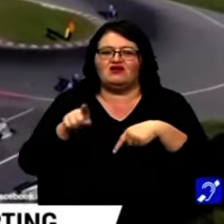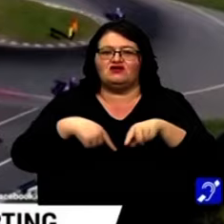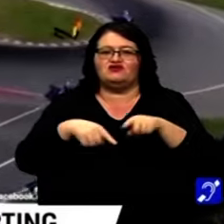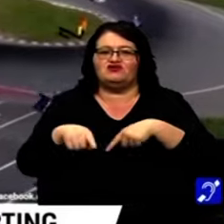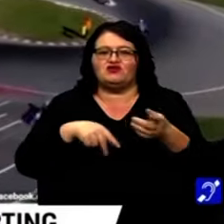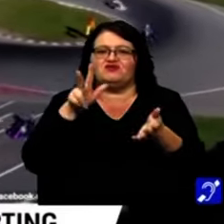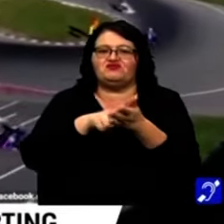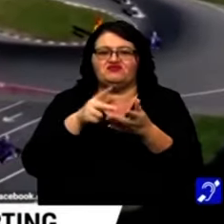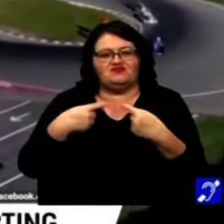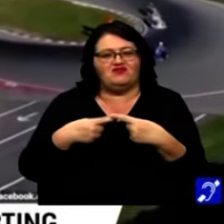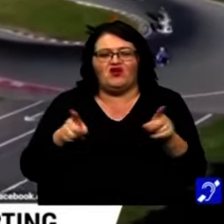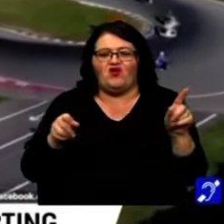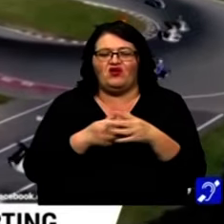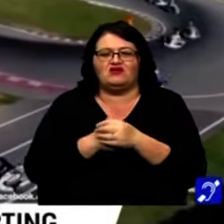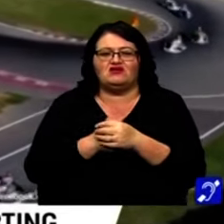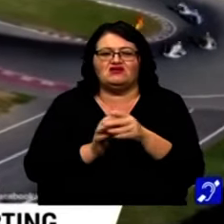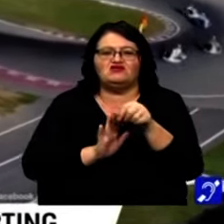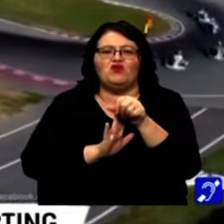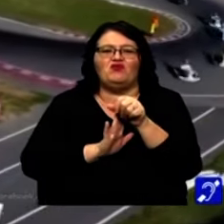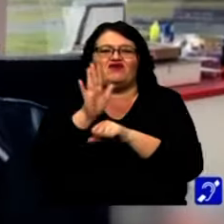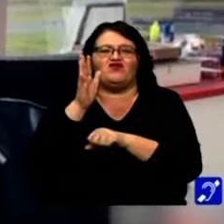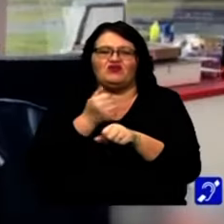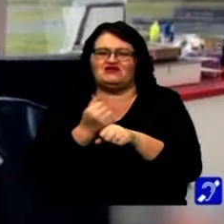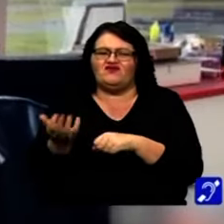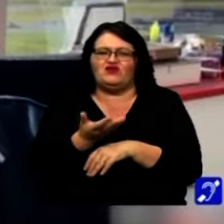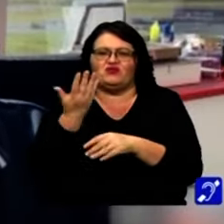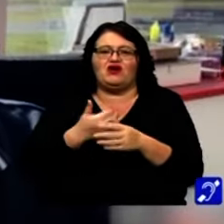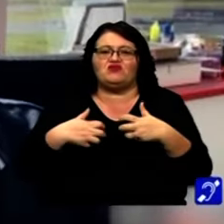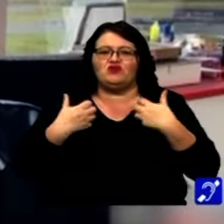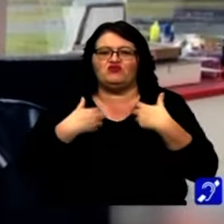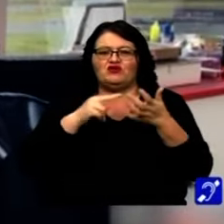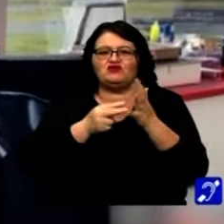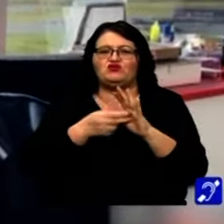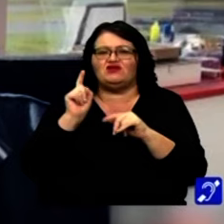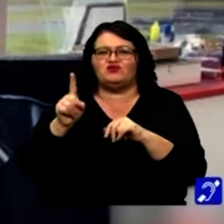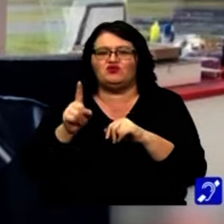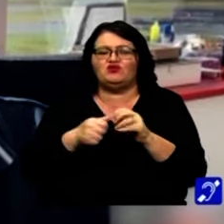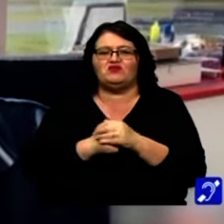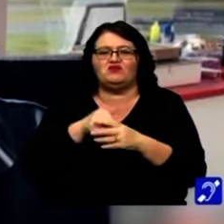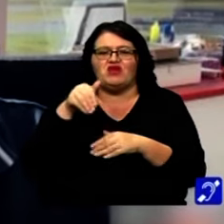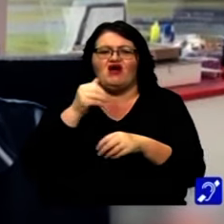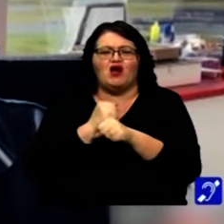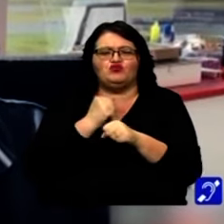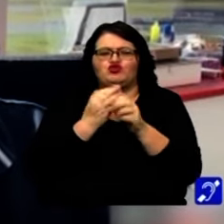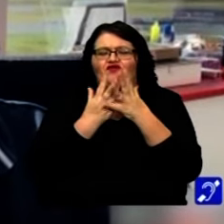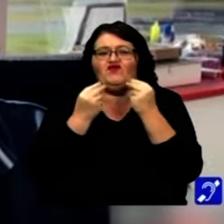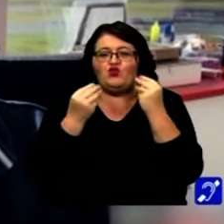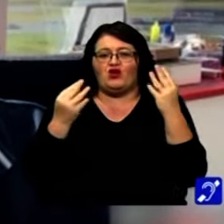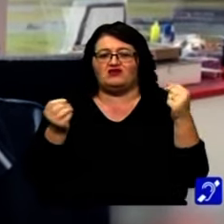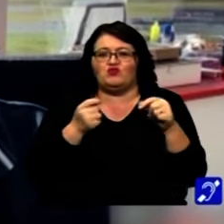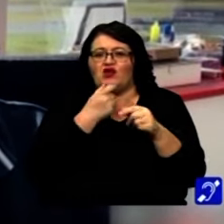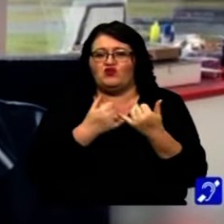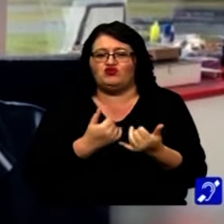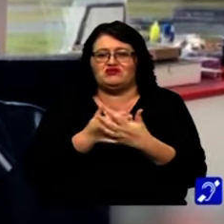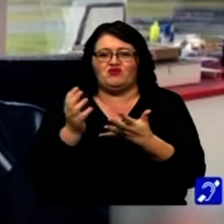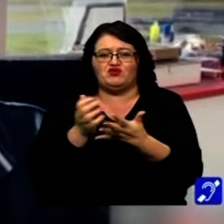omologată de karting. E o performanță extraordinară. Mă bucur foarte mult pentru rezultatul lui. Mihai a muncit foarte mult în acest an